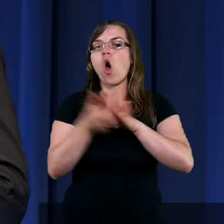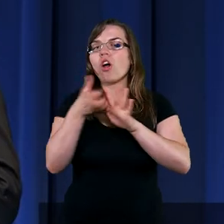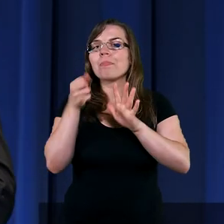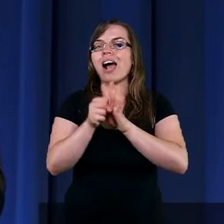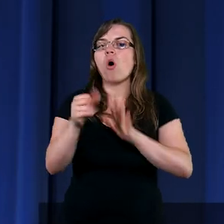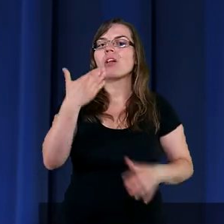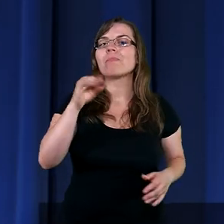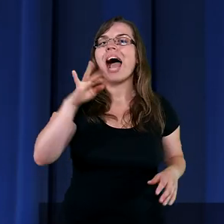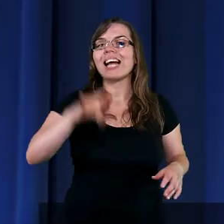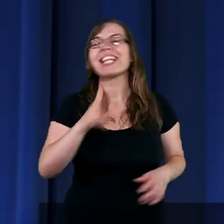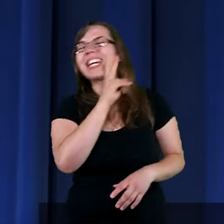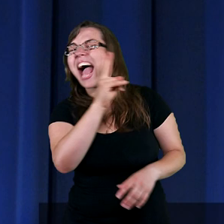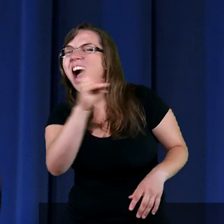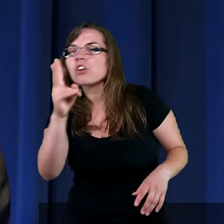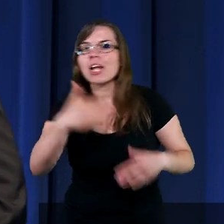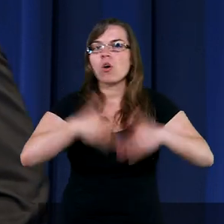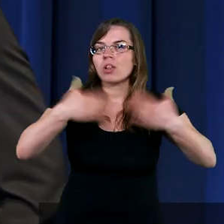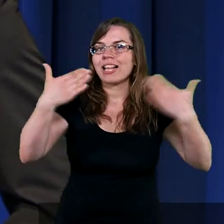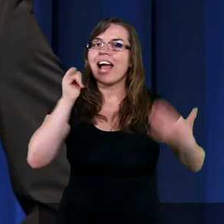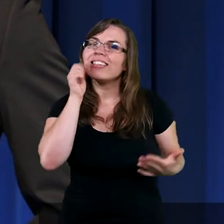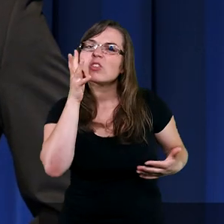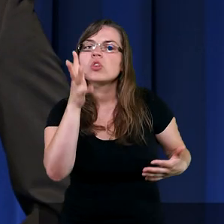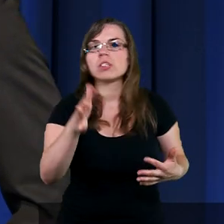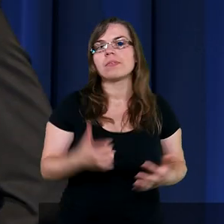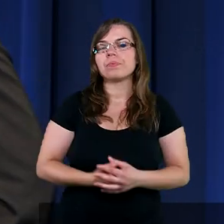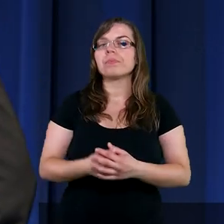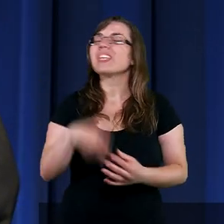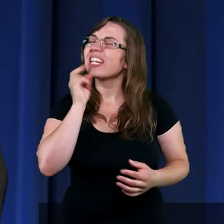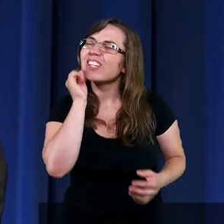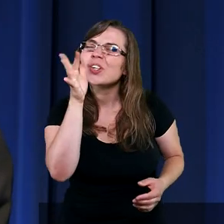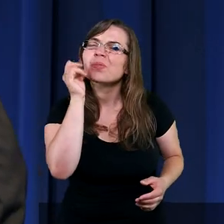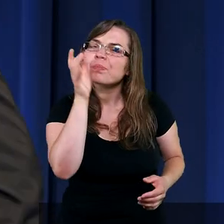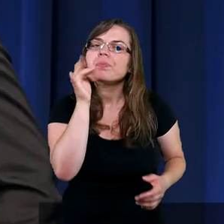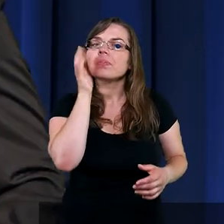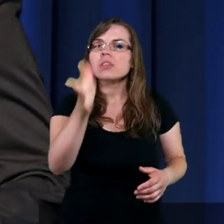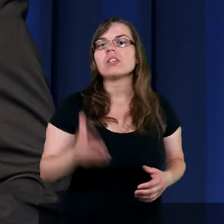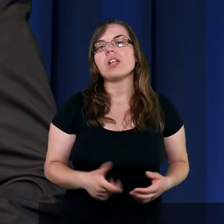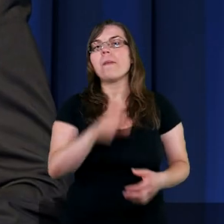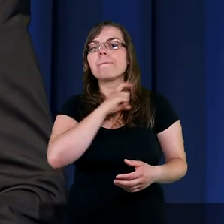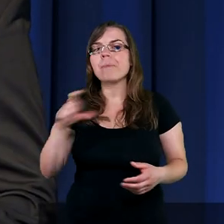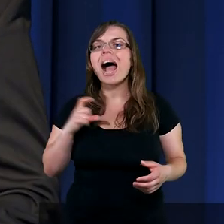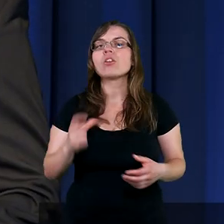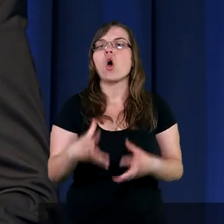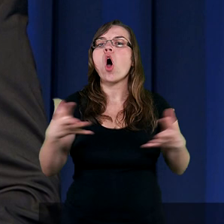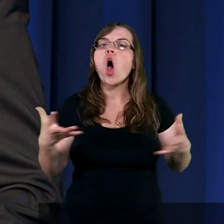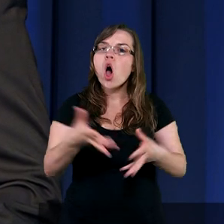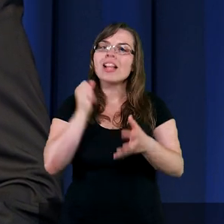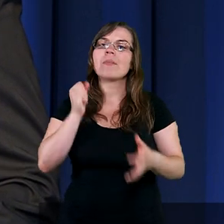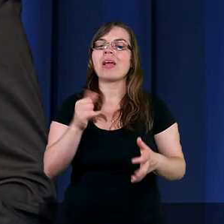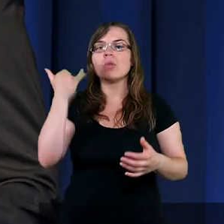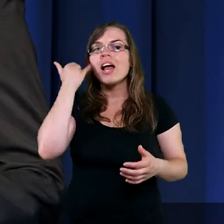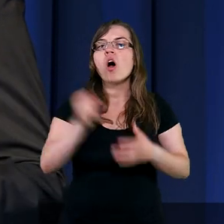każdego praktycznie tygodnia. Ale tego dnia pastor odebrał telefon od bardzo